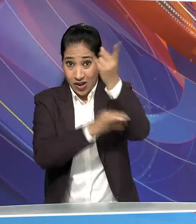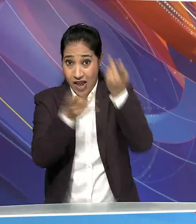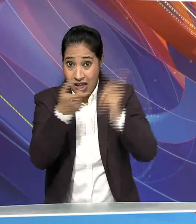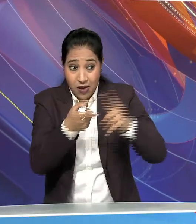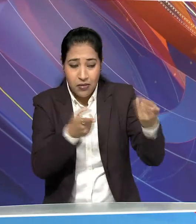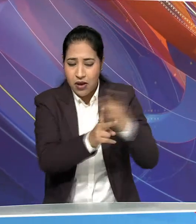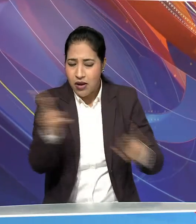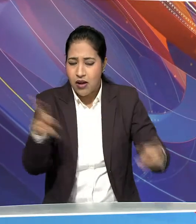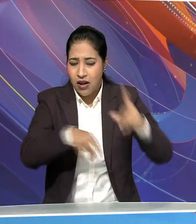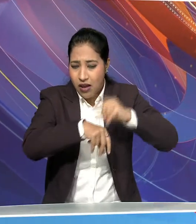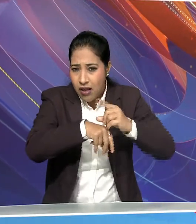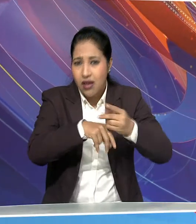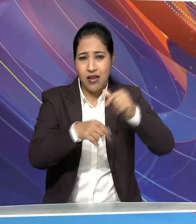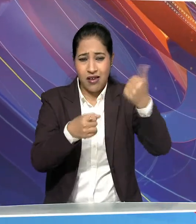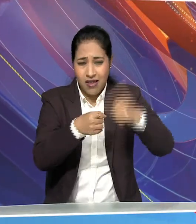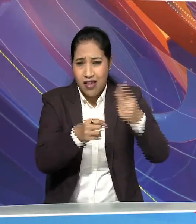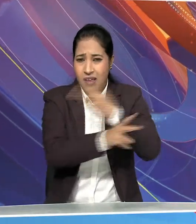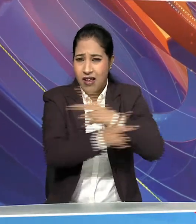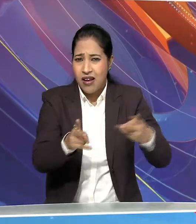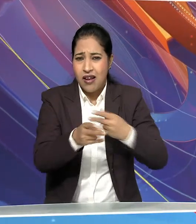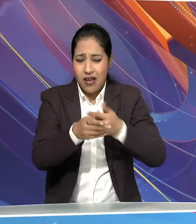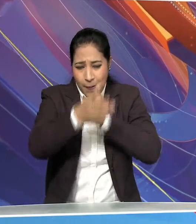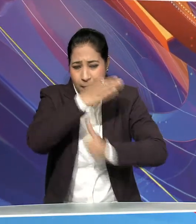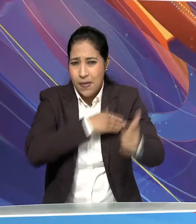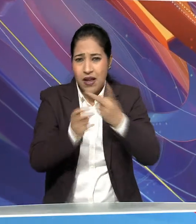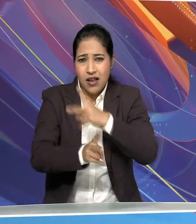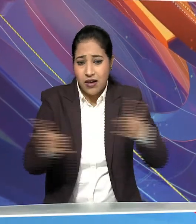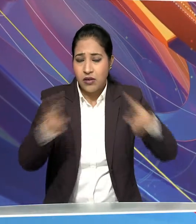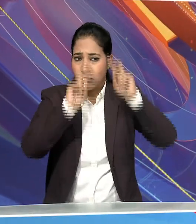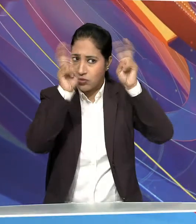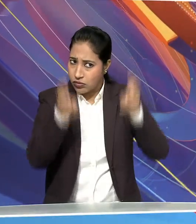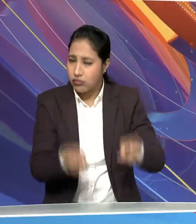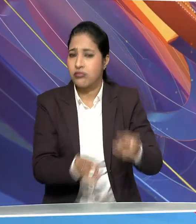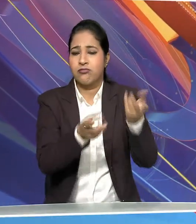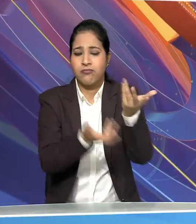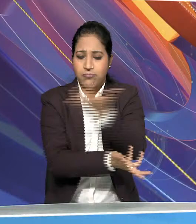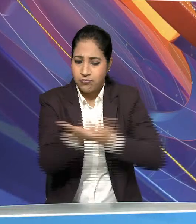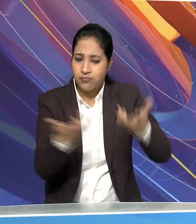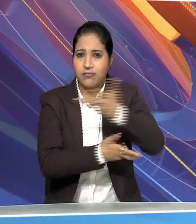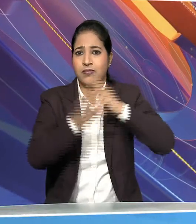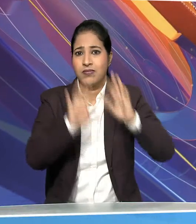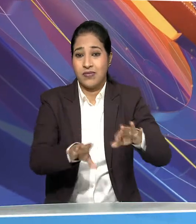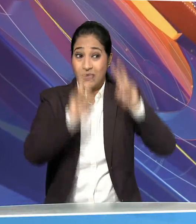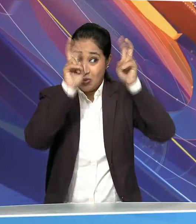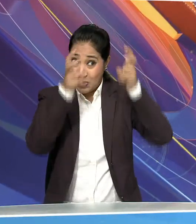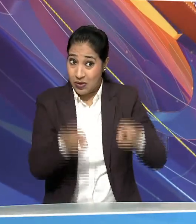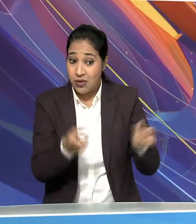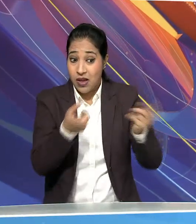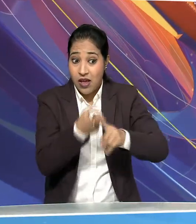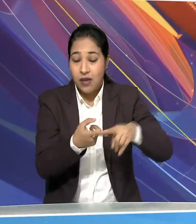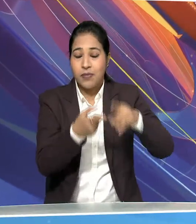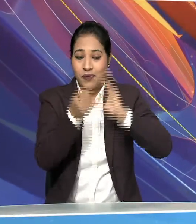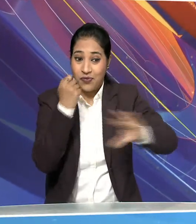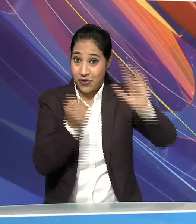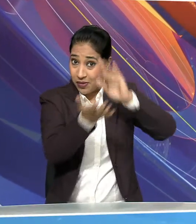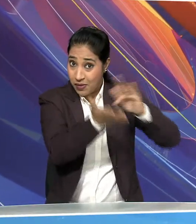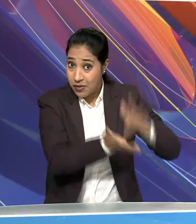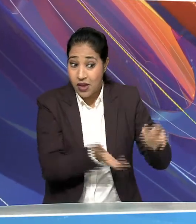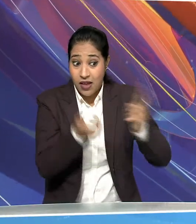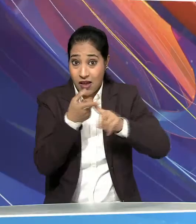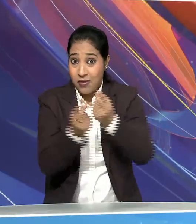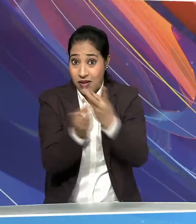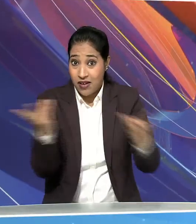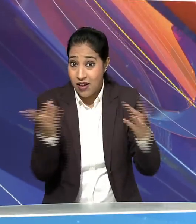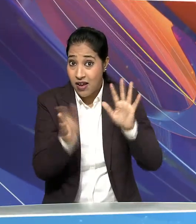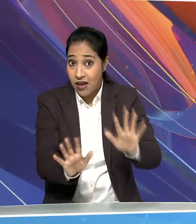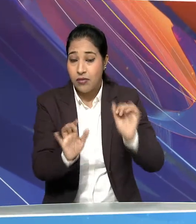पदार्थों की तसकरी जैसे कई विश्यों पर चर्चा हो रही है। हर विशे पर राजियों और केंदश शासर्थ